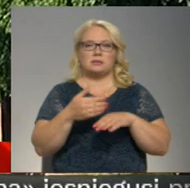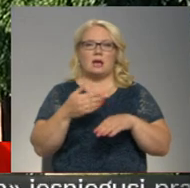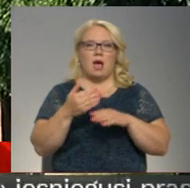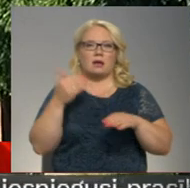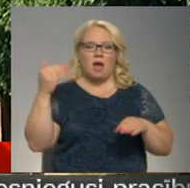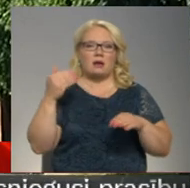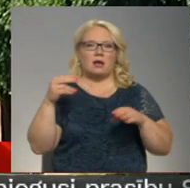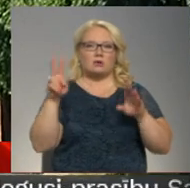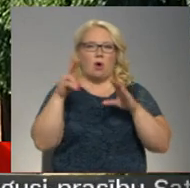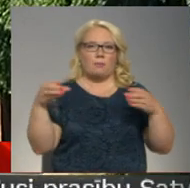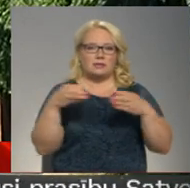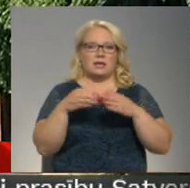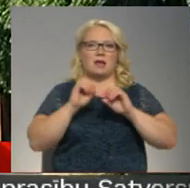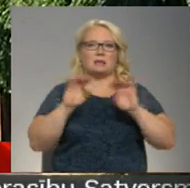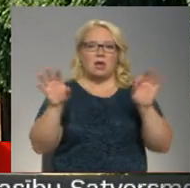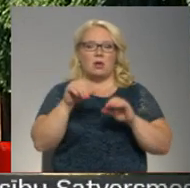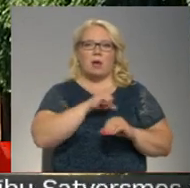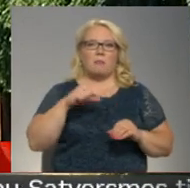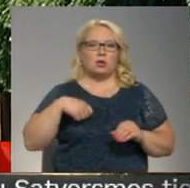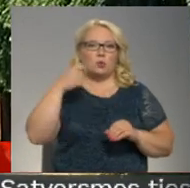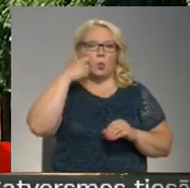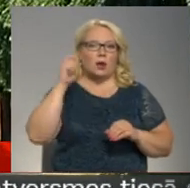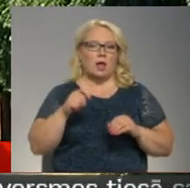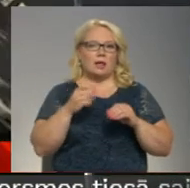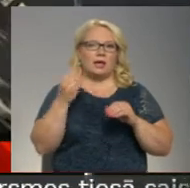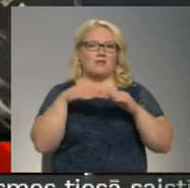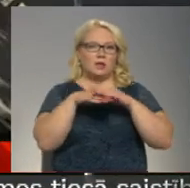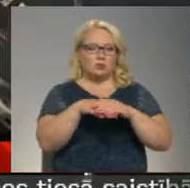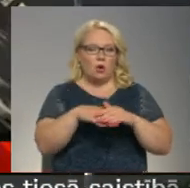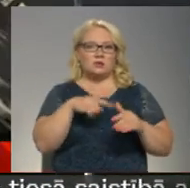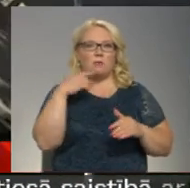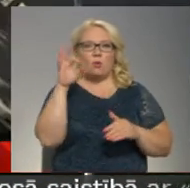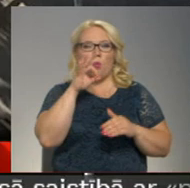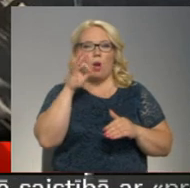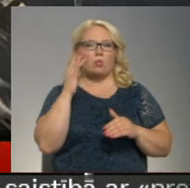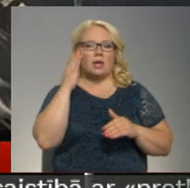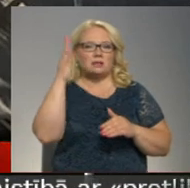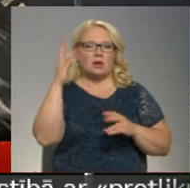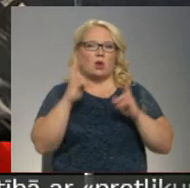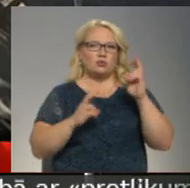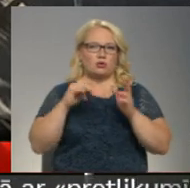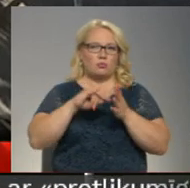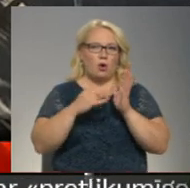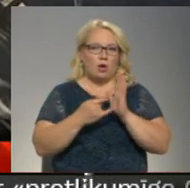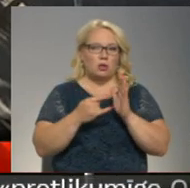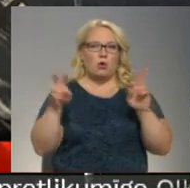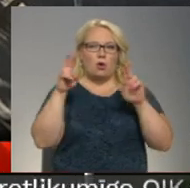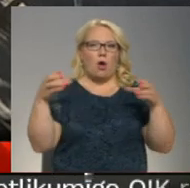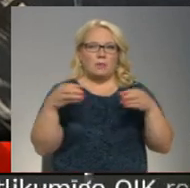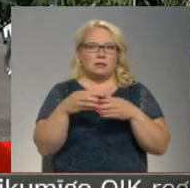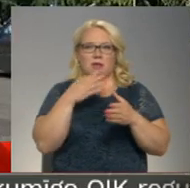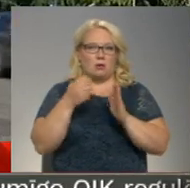politikas komisijā skaidro, ka pats Ukraiņas investors ar lūgumu izvērtēt iecerēto vola ražotnes projektu komisijā nav vērsies.